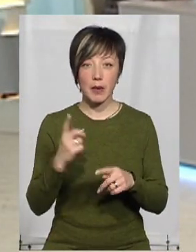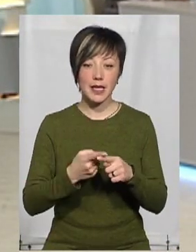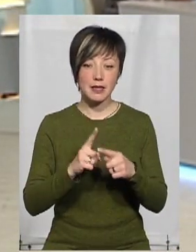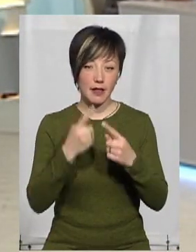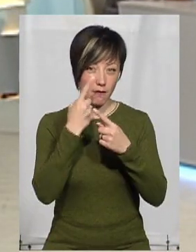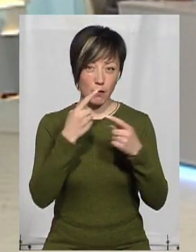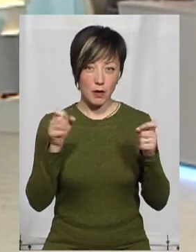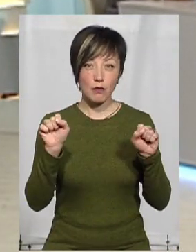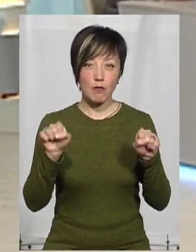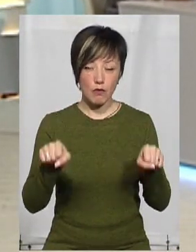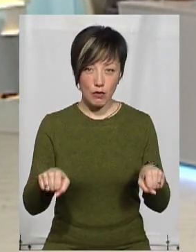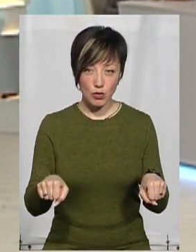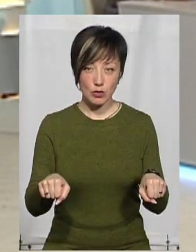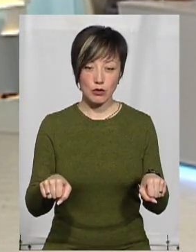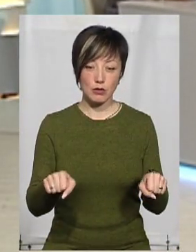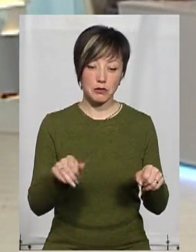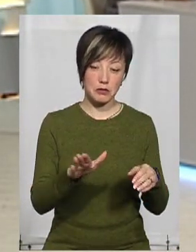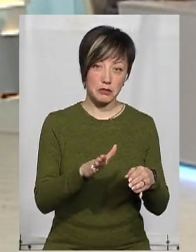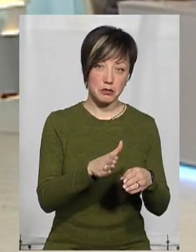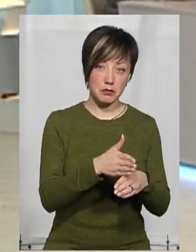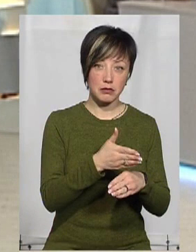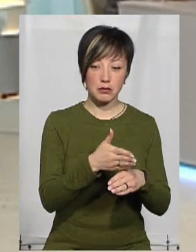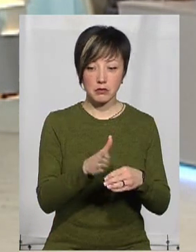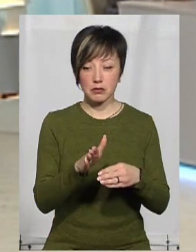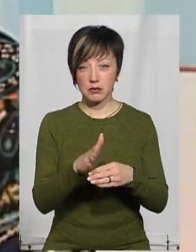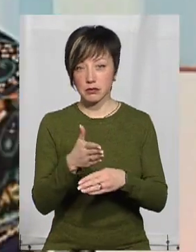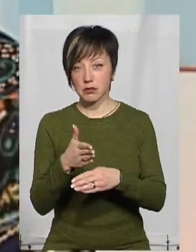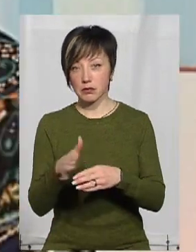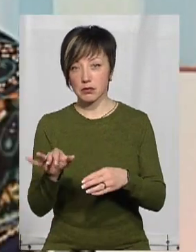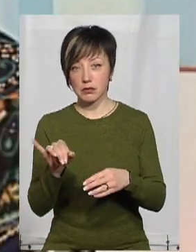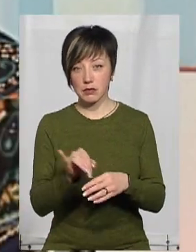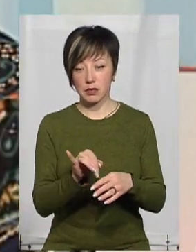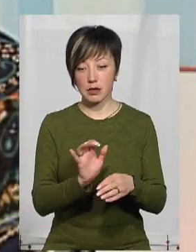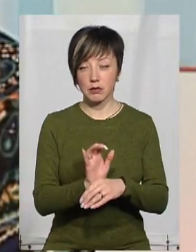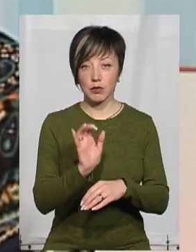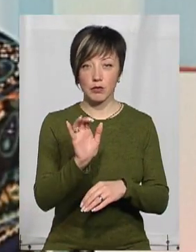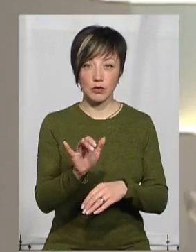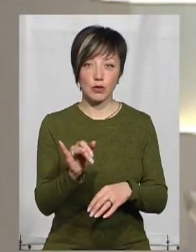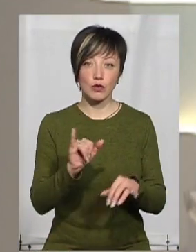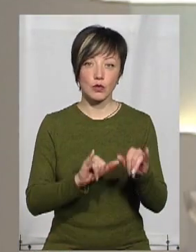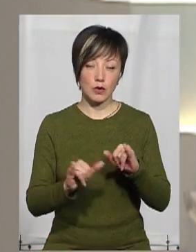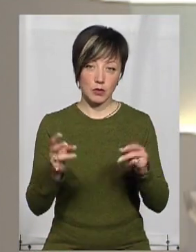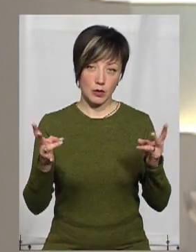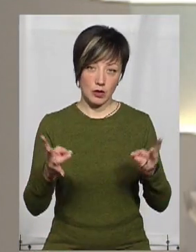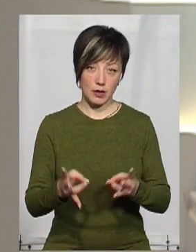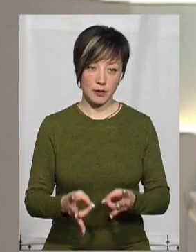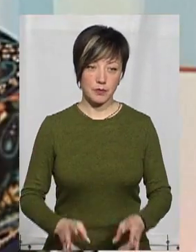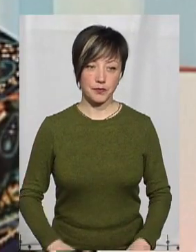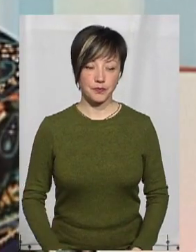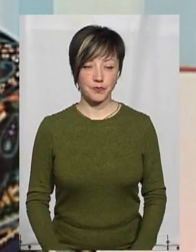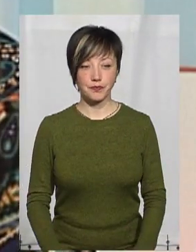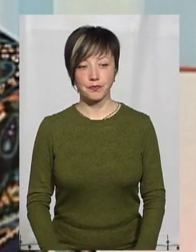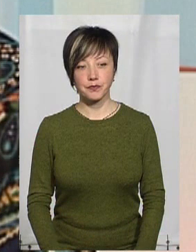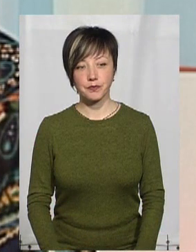і ця інформація може групуватися і спрямовуватися до